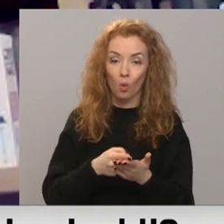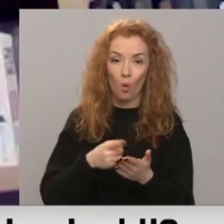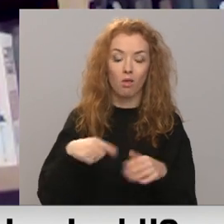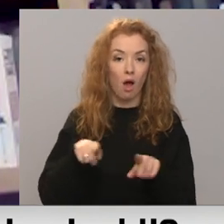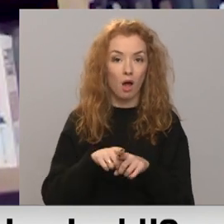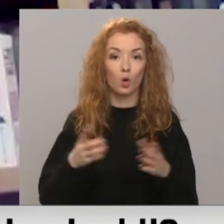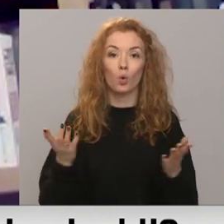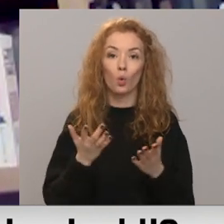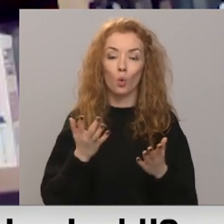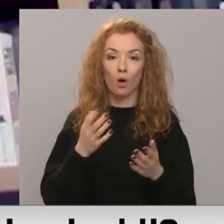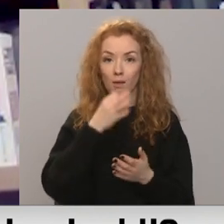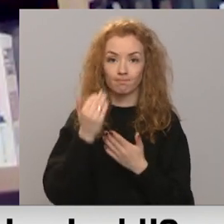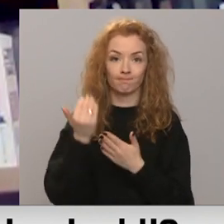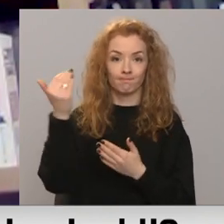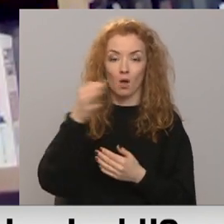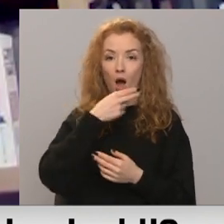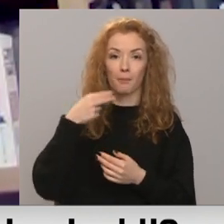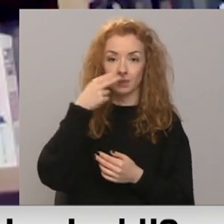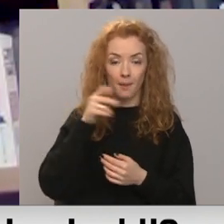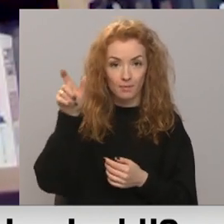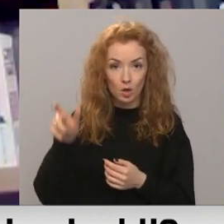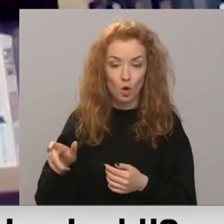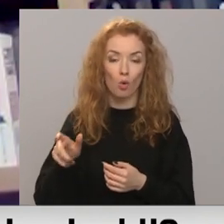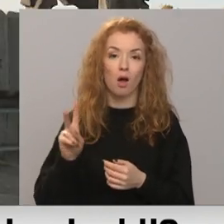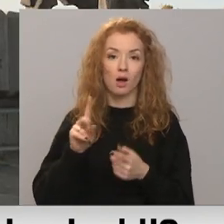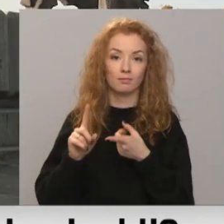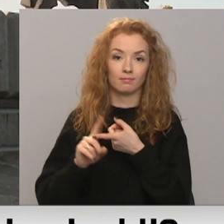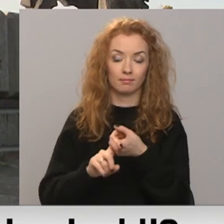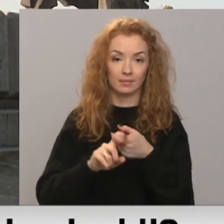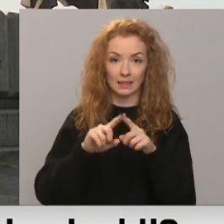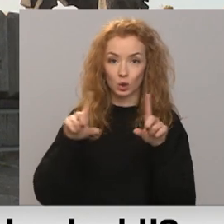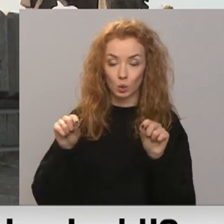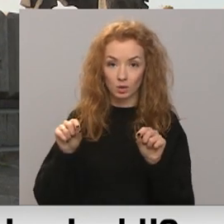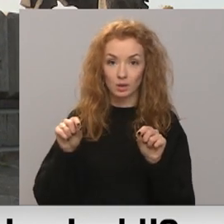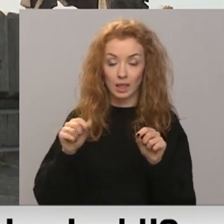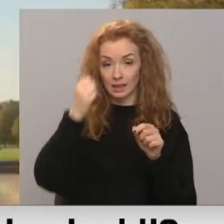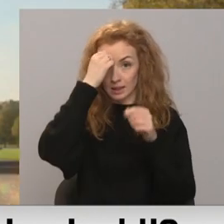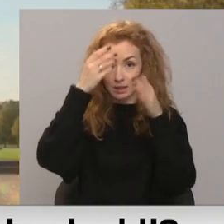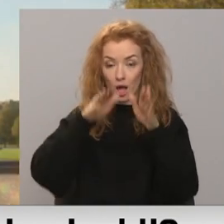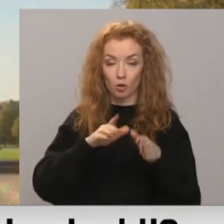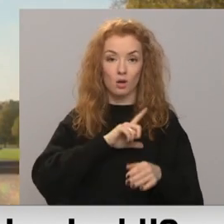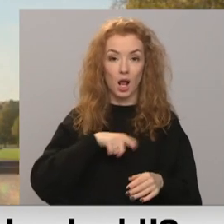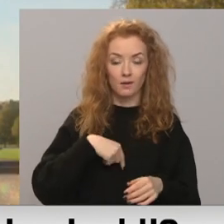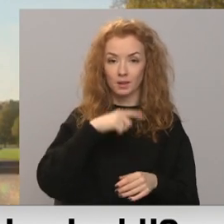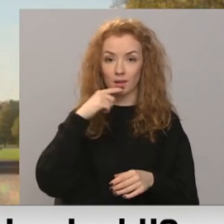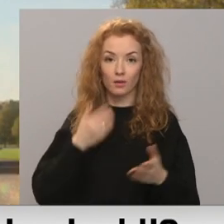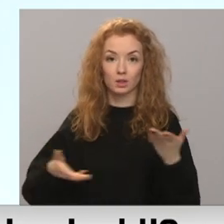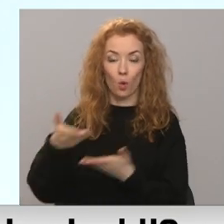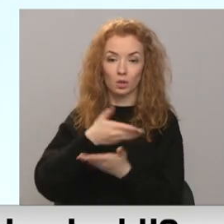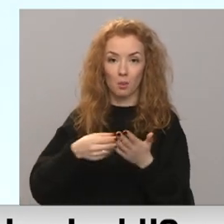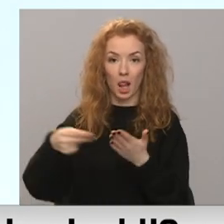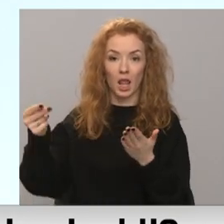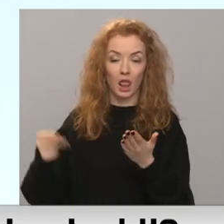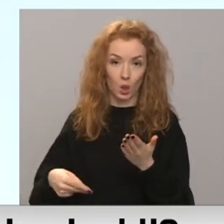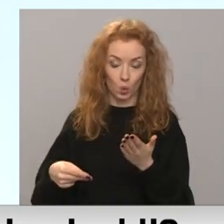pieņemsim ir apsaimniekotāji, kuras ir iesaistītās institūcijas. Pati statuja ir Latvijas un Krievijas savstarpēji noslēgta